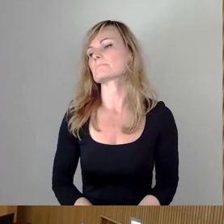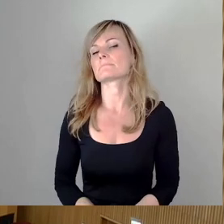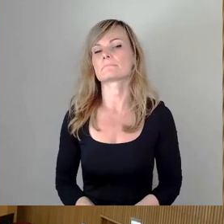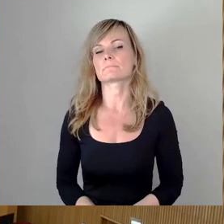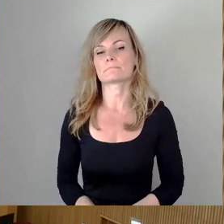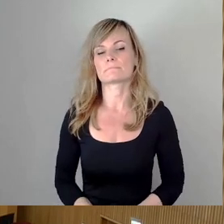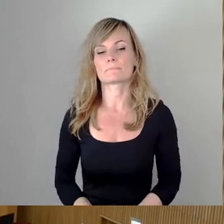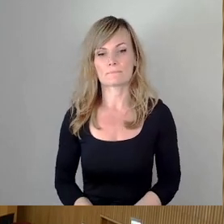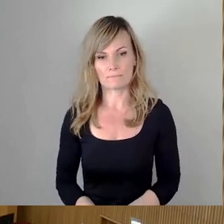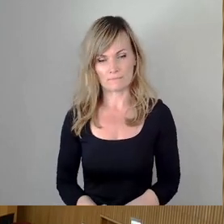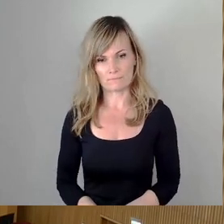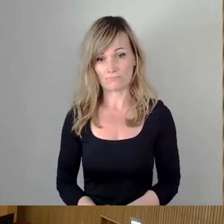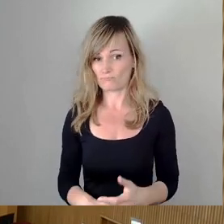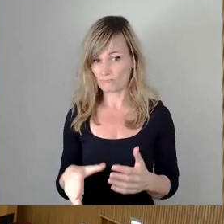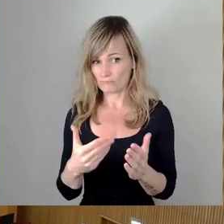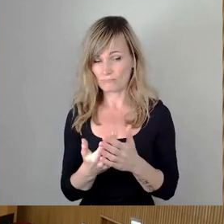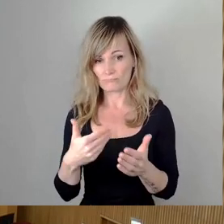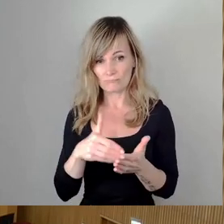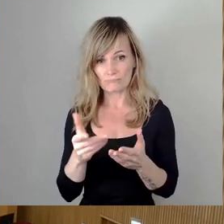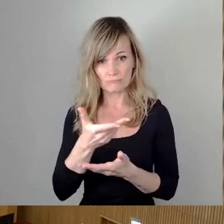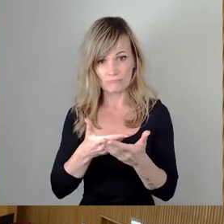gibt es weiteren Gesprächsbedarf